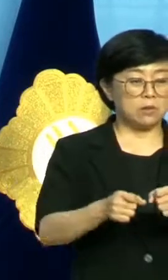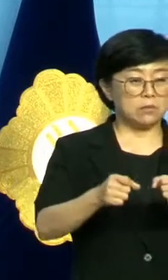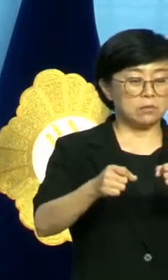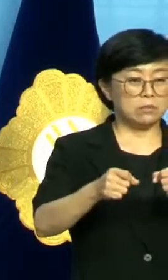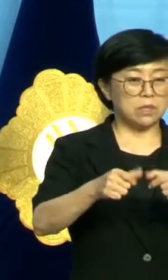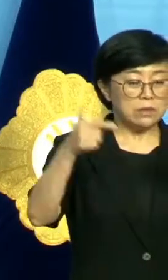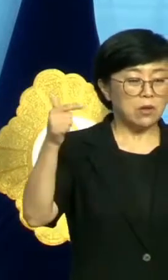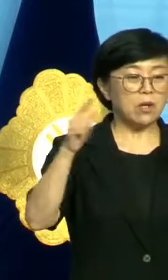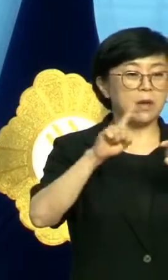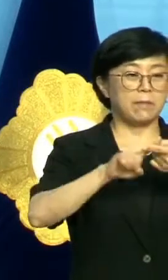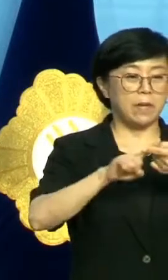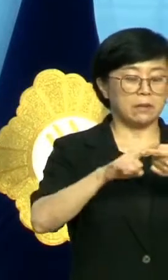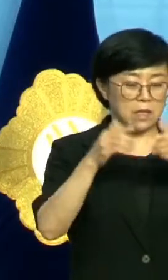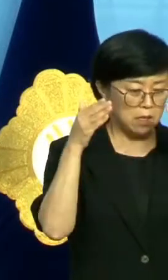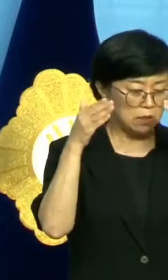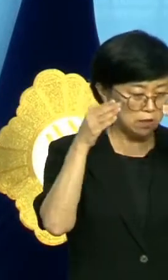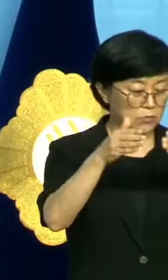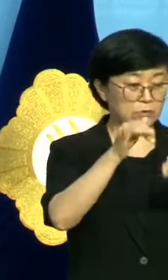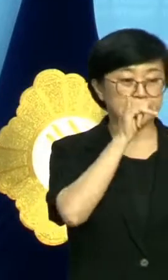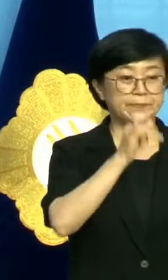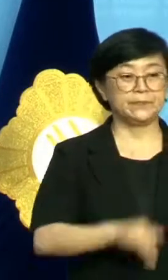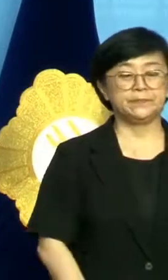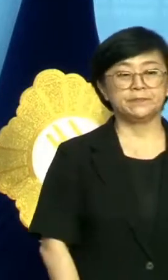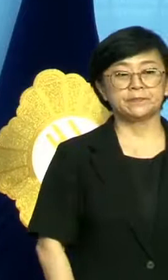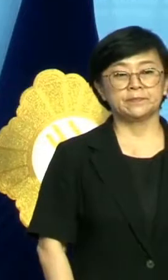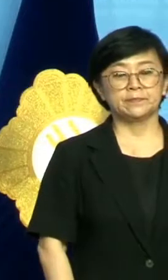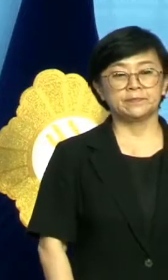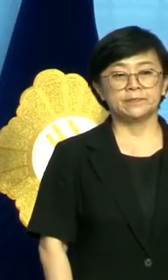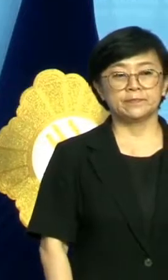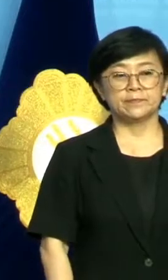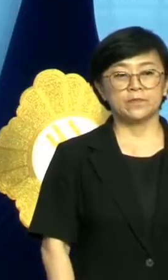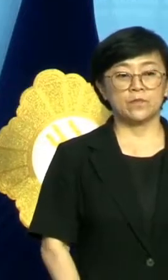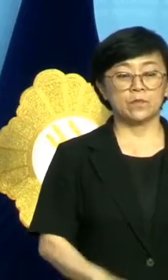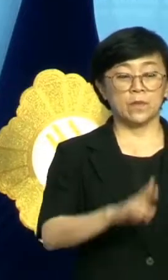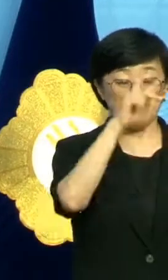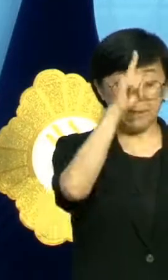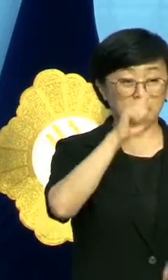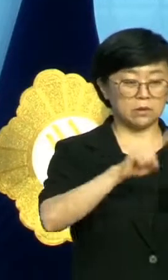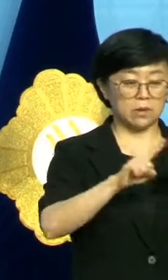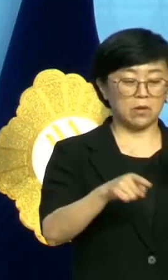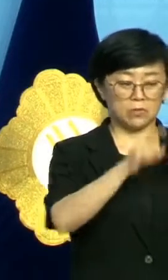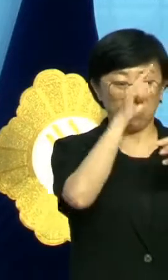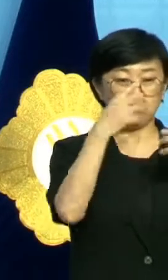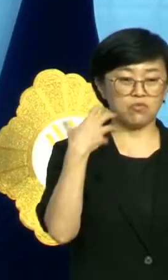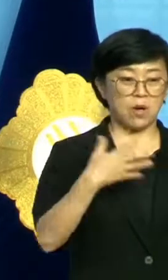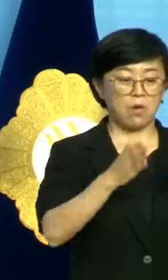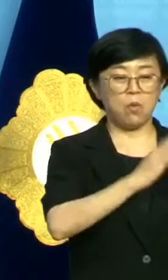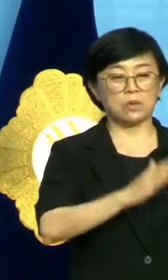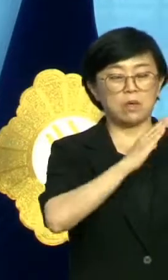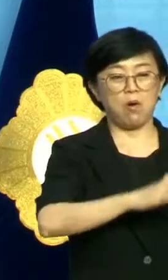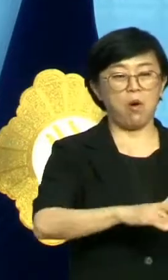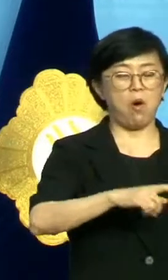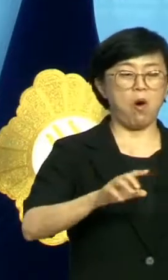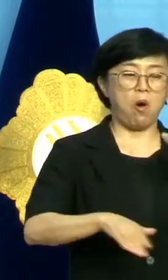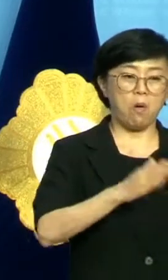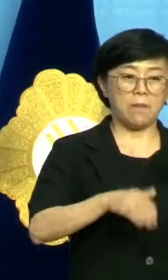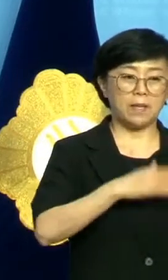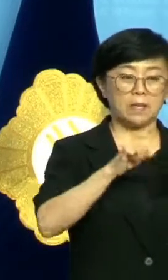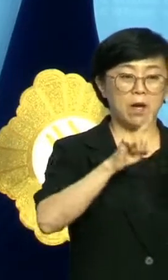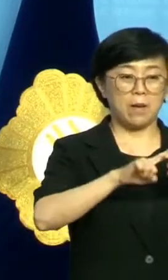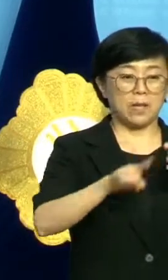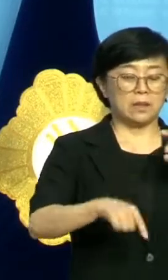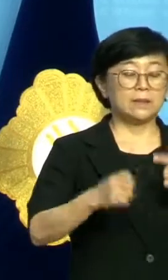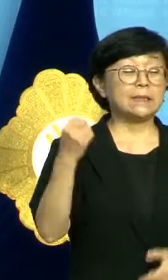처방전 마련에만 골몰했습니다. 박근혜 정부 공론화가 엉망이라며 제자까지 붙여